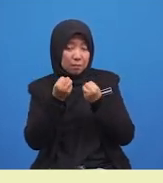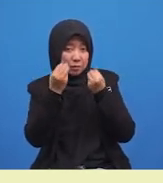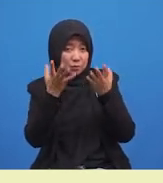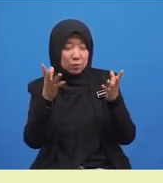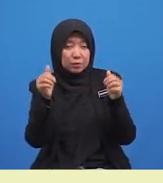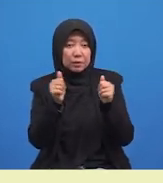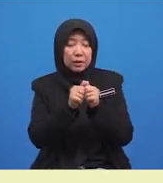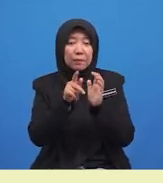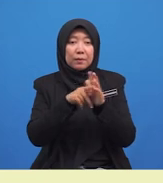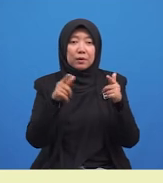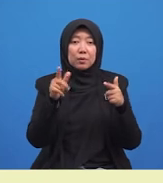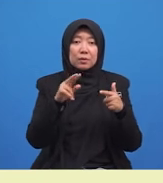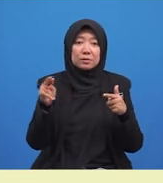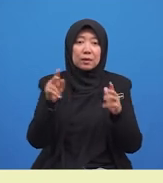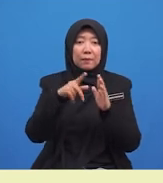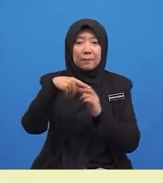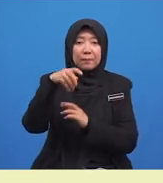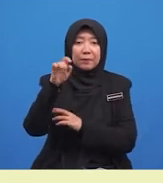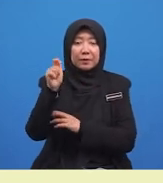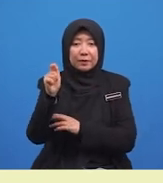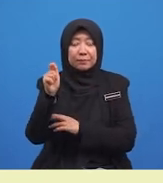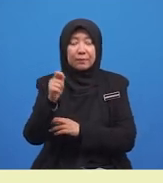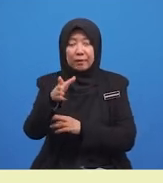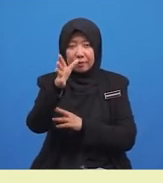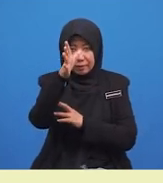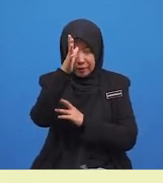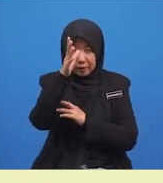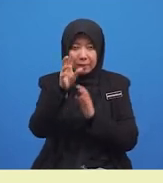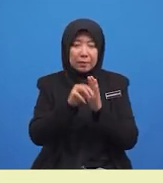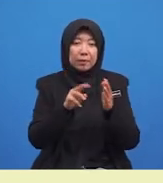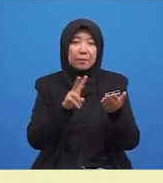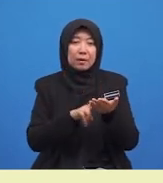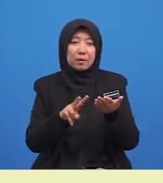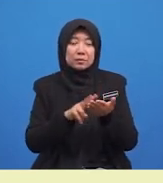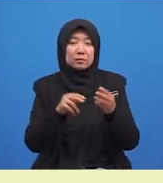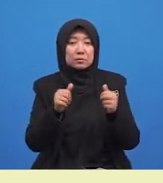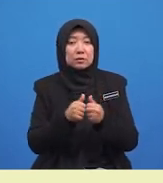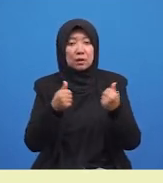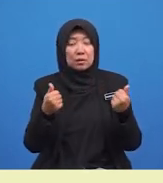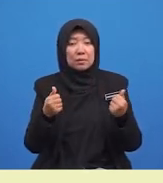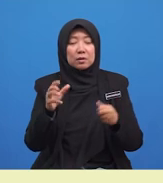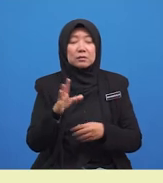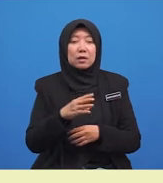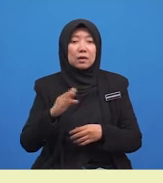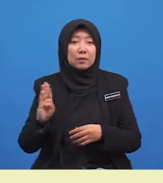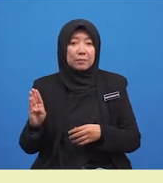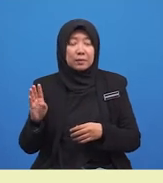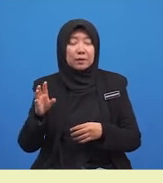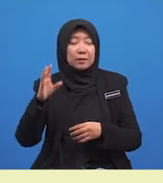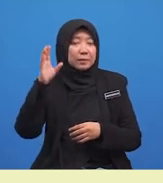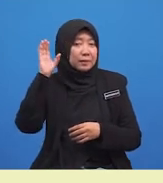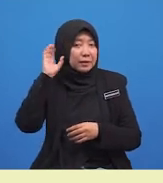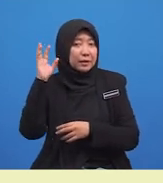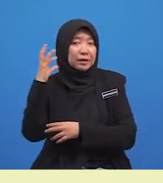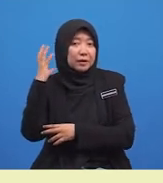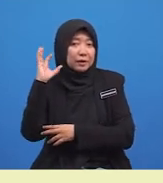perluasan predikat. Ayah membaca surat khabar sambil mendengar radio di